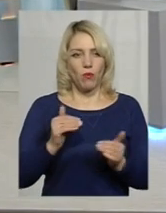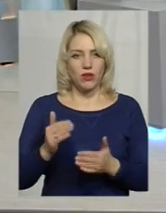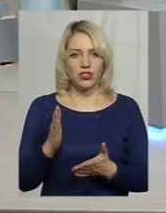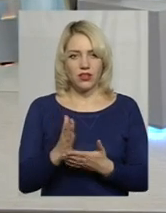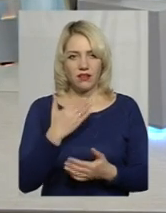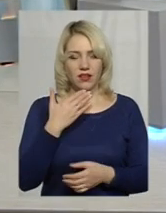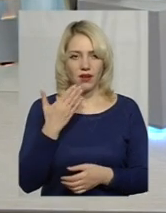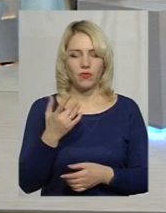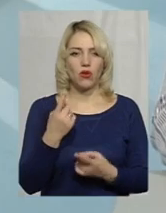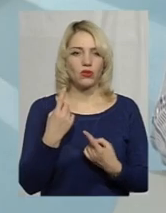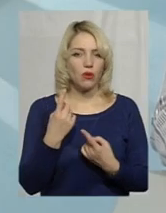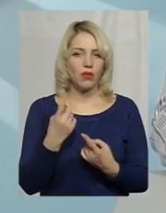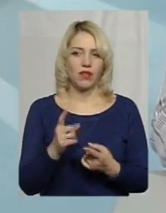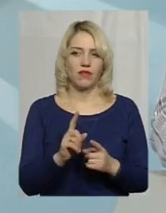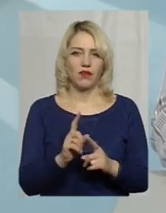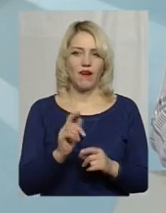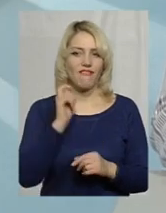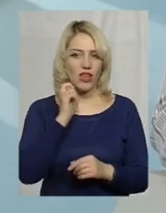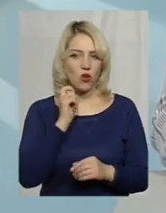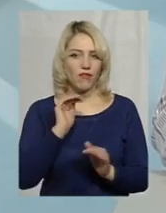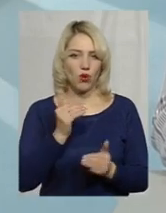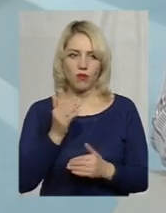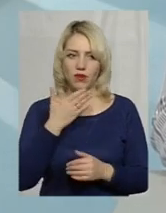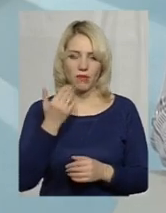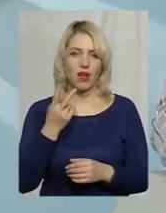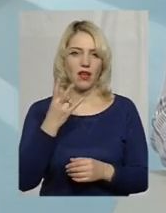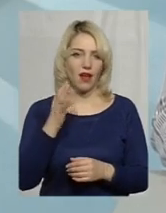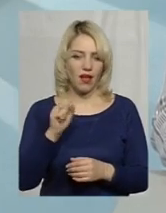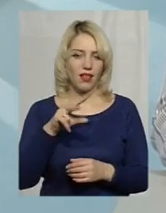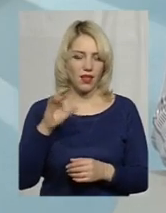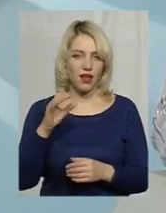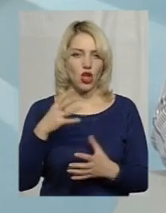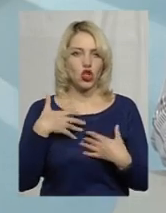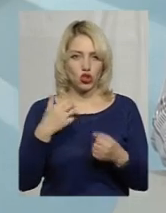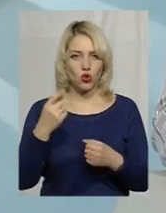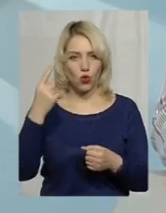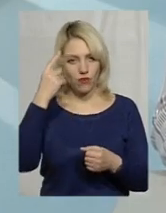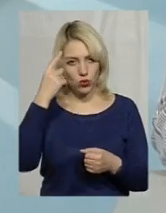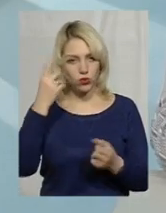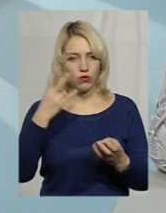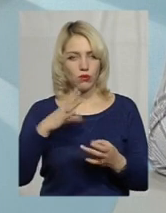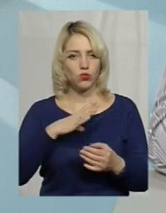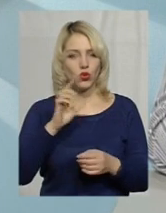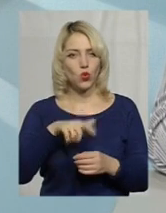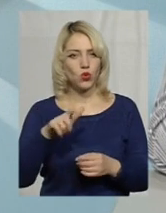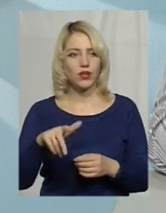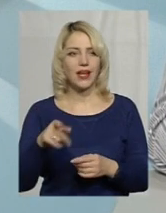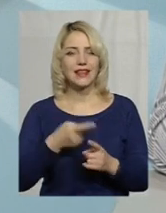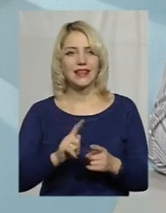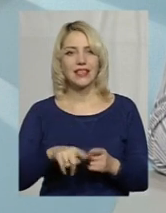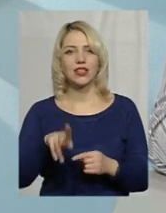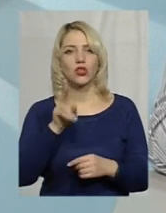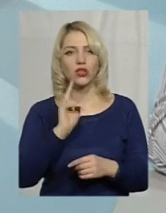Особливих вікових обмежень немає, але здоровий глуст має бути у людей. тих, які,